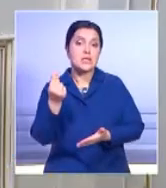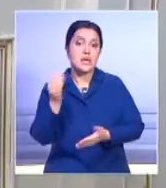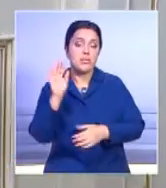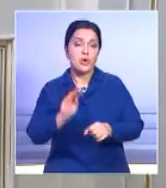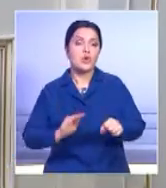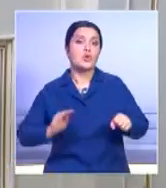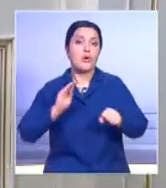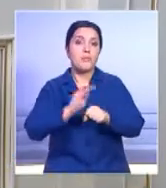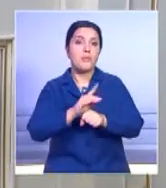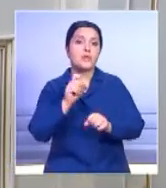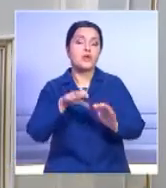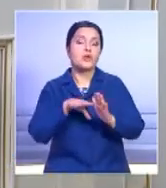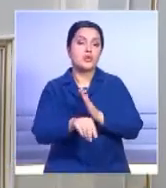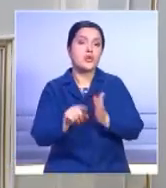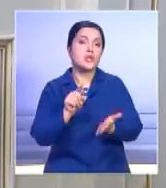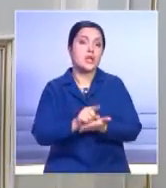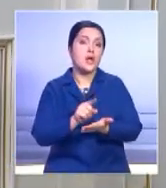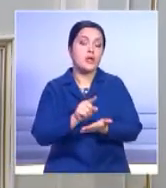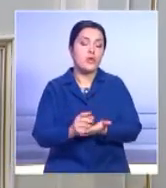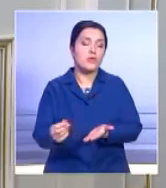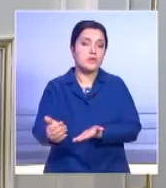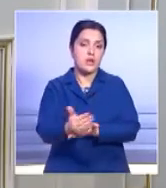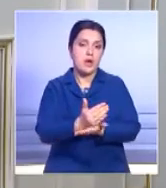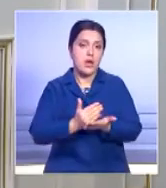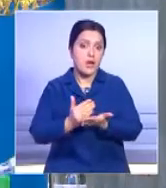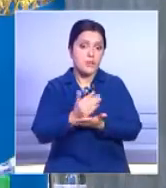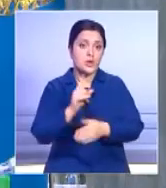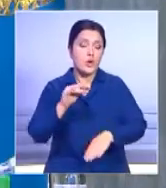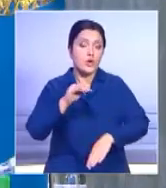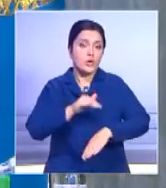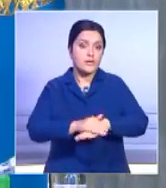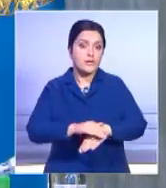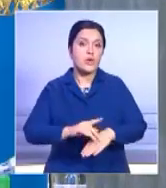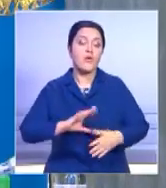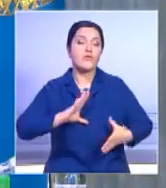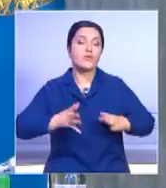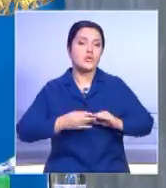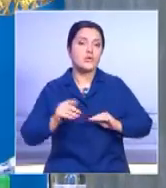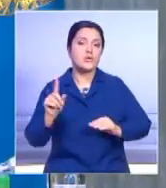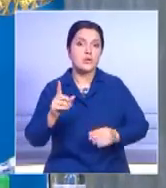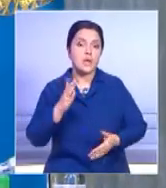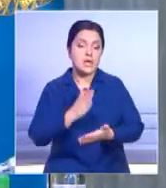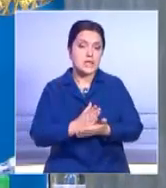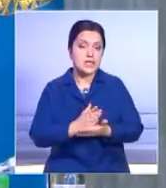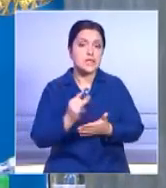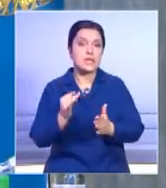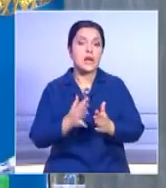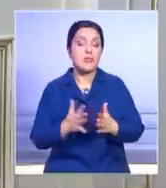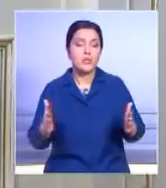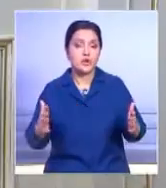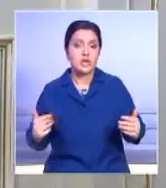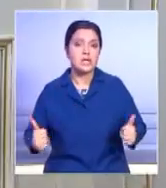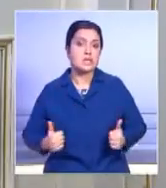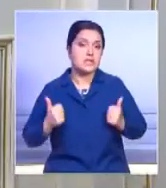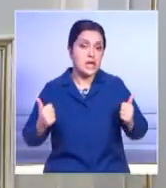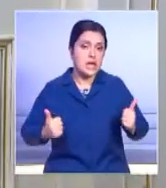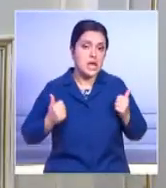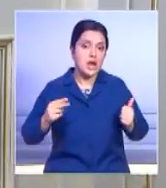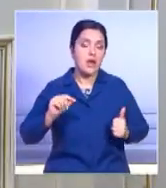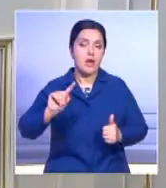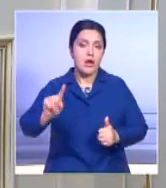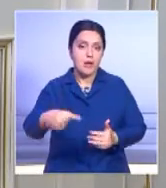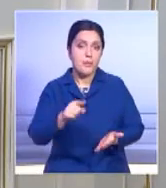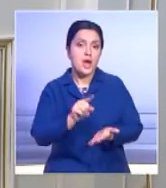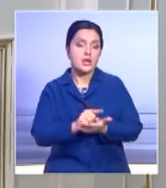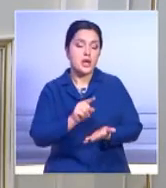бюджет за счет налогов. Все, уловить все, что есть. И больше стараться взимать косвенные